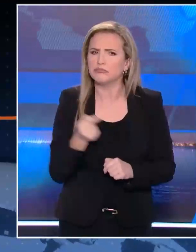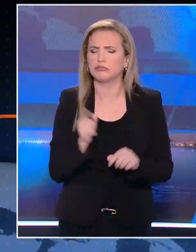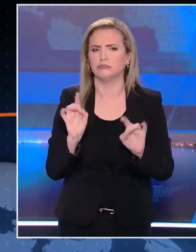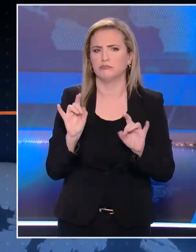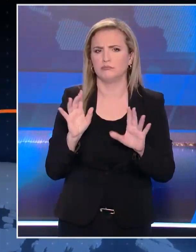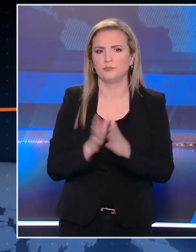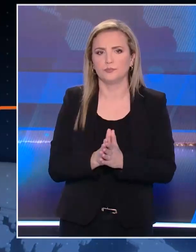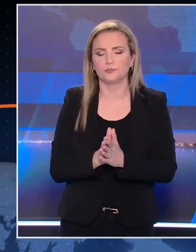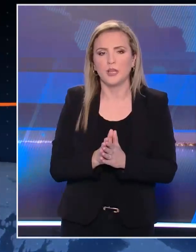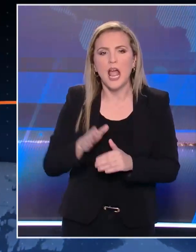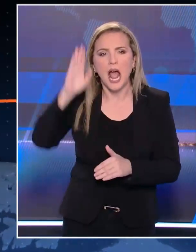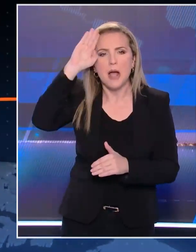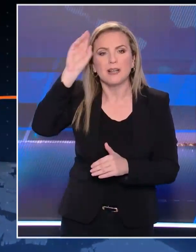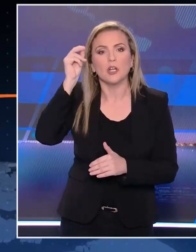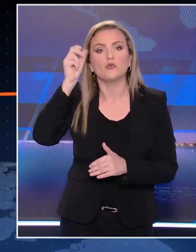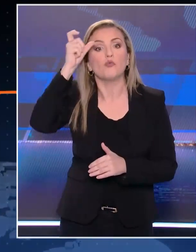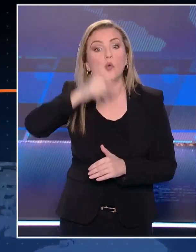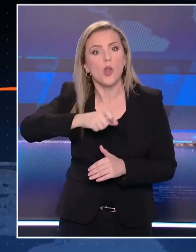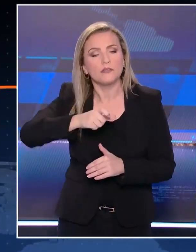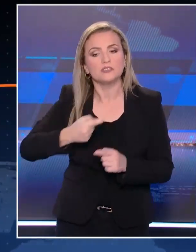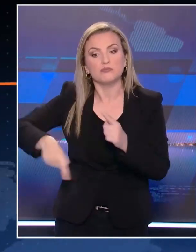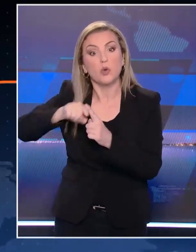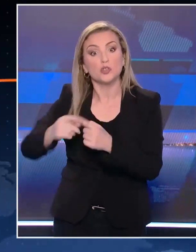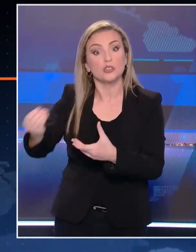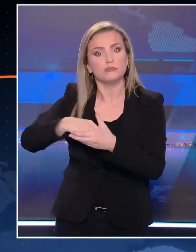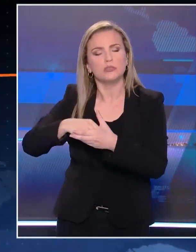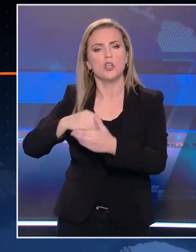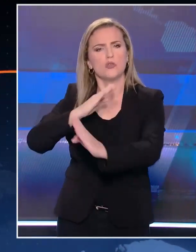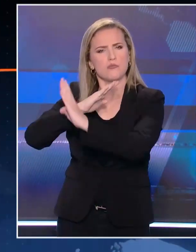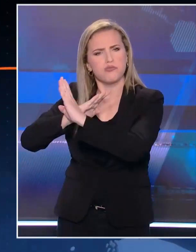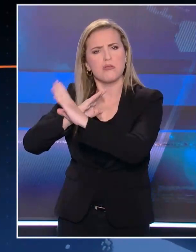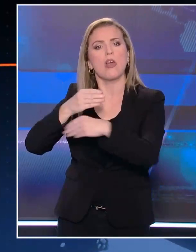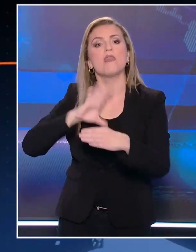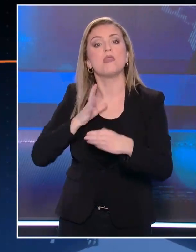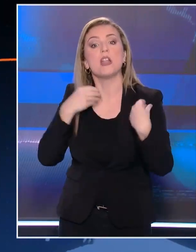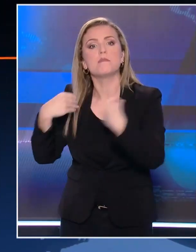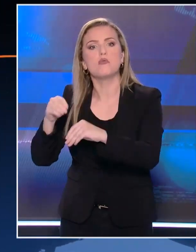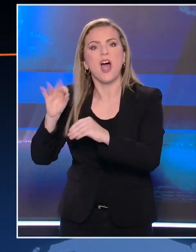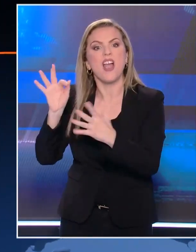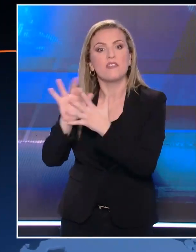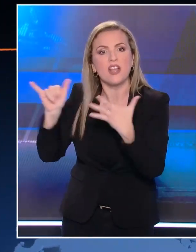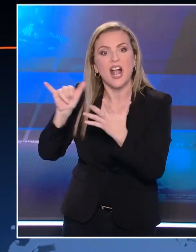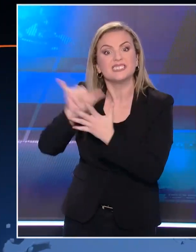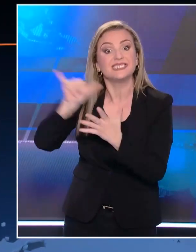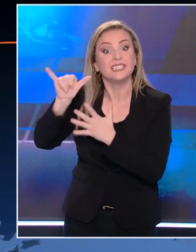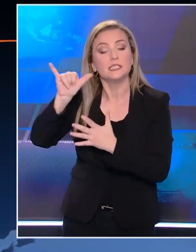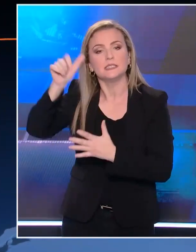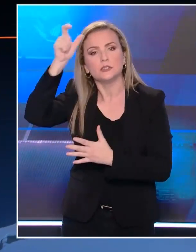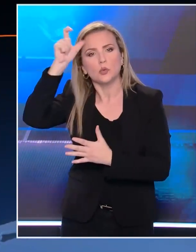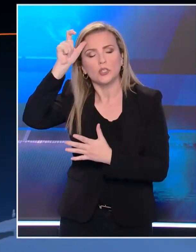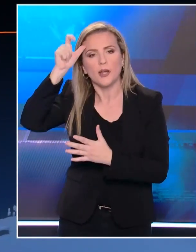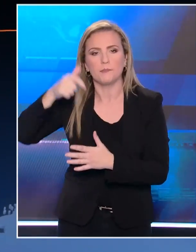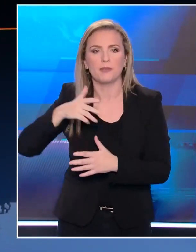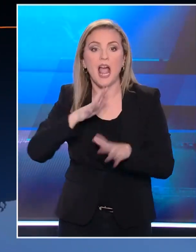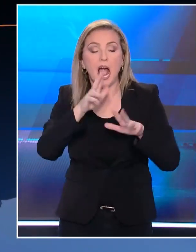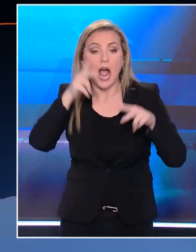Τώρα, άλλος ένας Αμερικανός βουλευτής ήρθε να προσθεθεί στις αντιρρήσεις που έχουν εκφραστεί μετά τη διαρροή που θέλει την Αμερικανική κυβέρνηση να ετοιμάζεται να